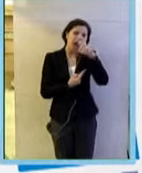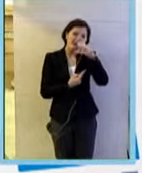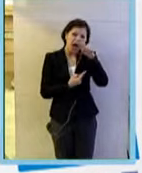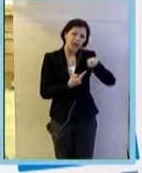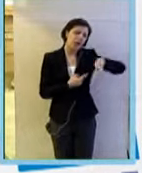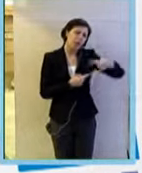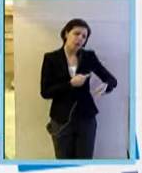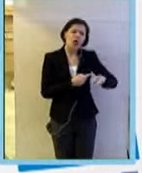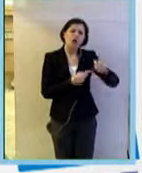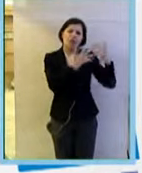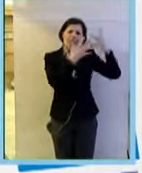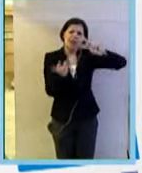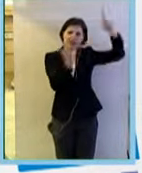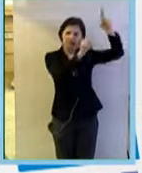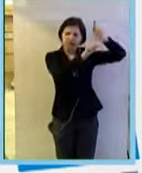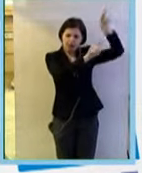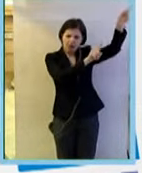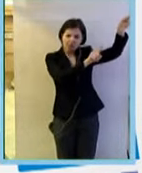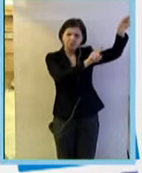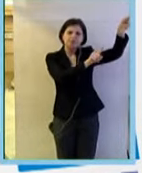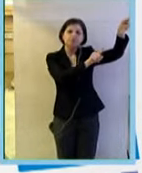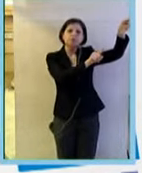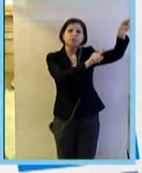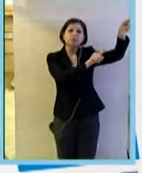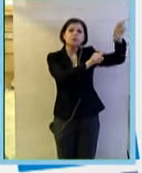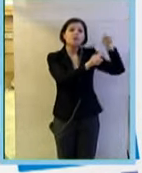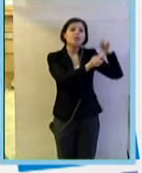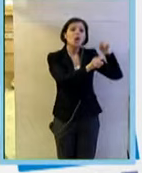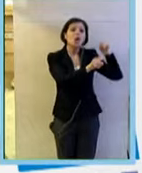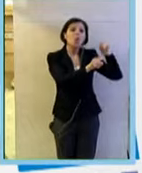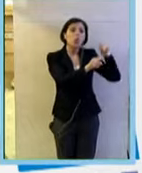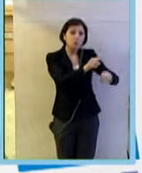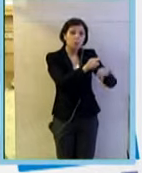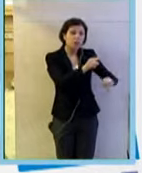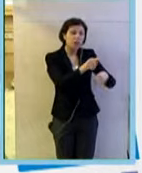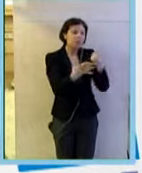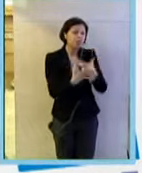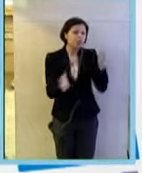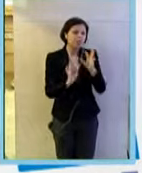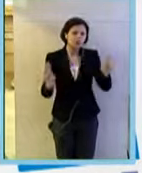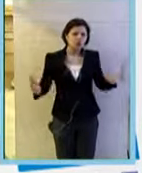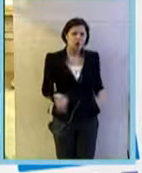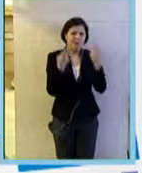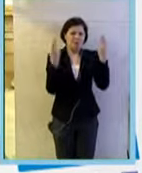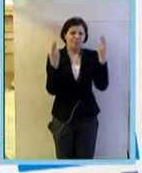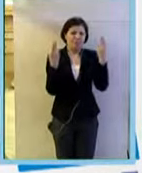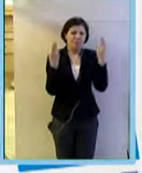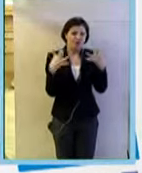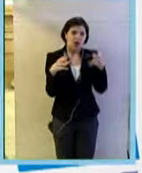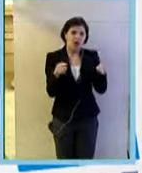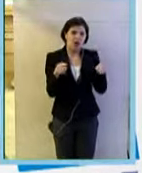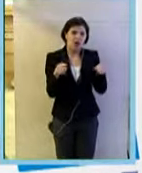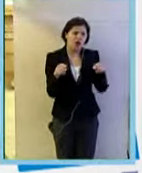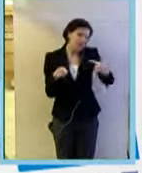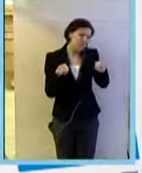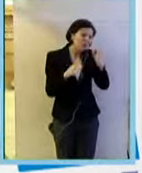poi trasferito in America e ha fatto importanti scoperte, io vorrei che poi